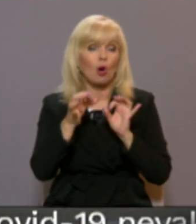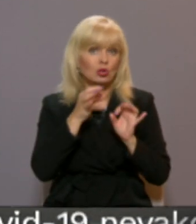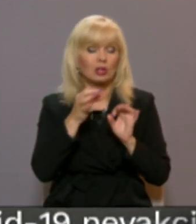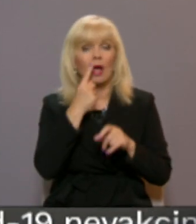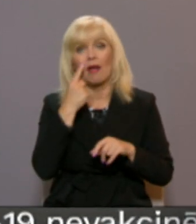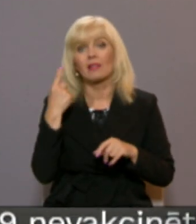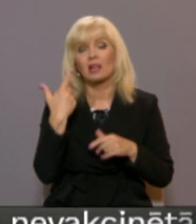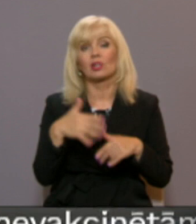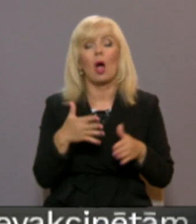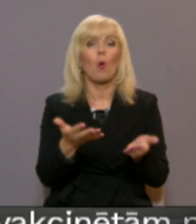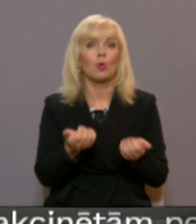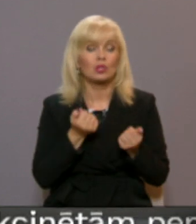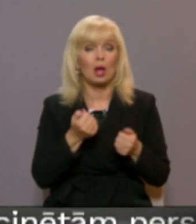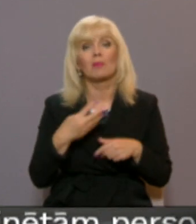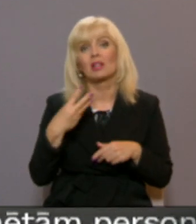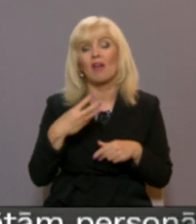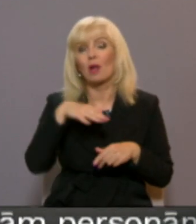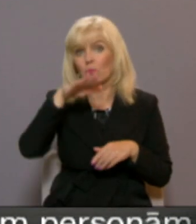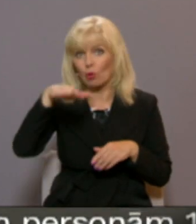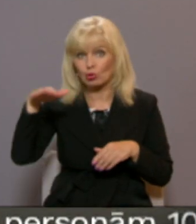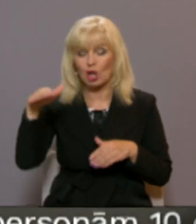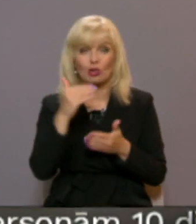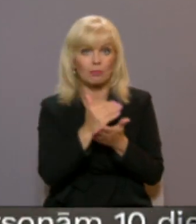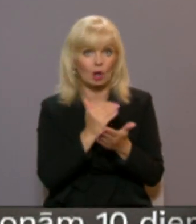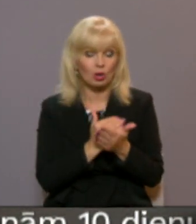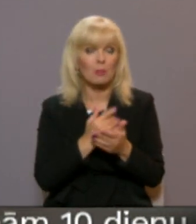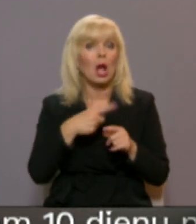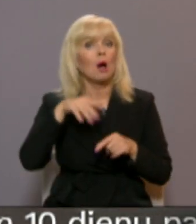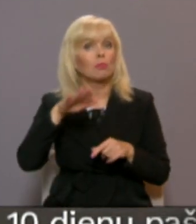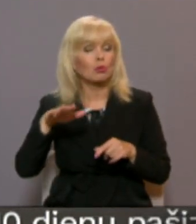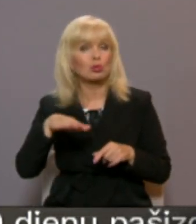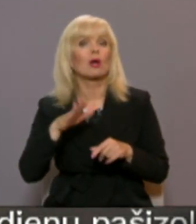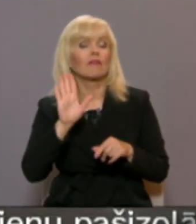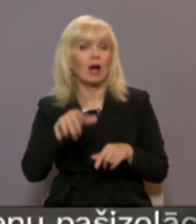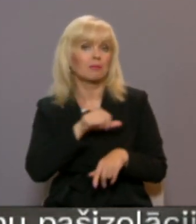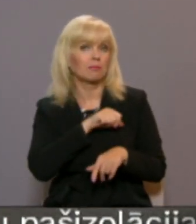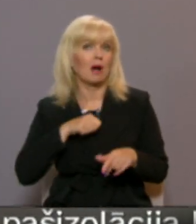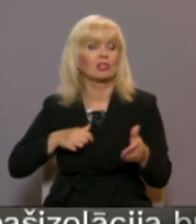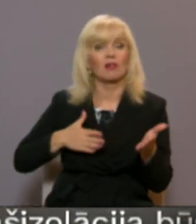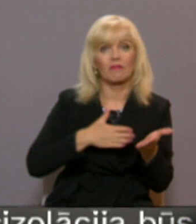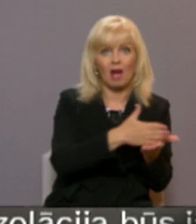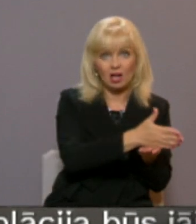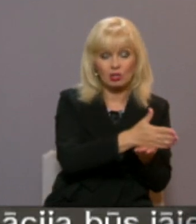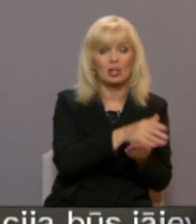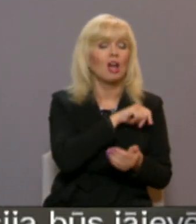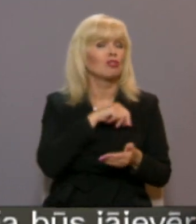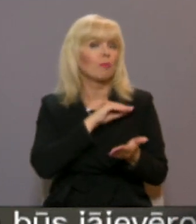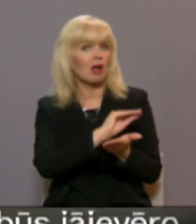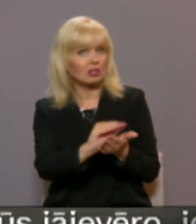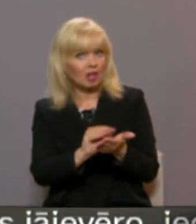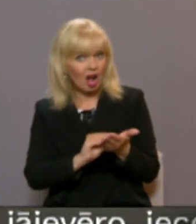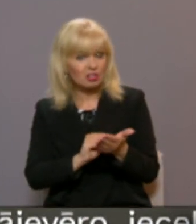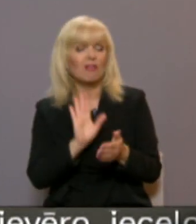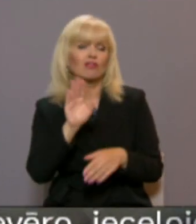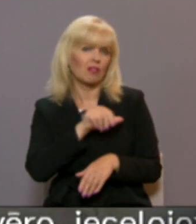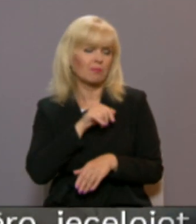esam jau šobrīd uzņēmuši deviņus Pusaudžas programmā. Pusaudzis var arī vēsties pats. Pusaudzis var rakstīt, Pusaudzis var